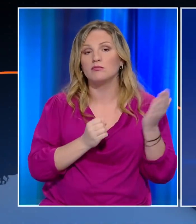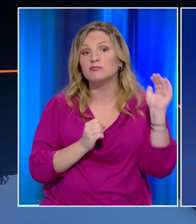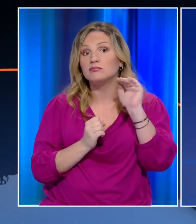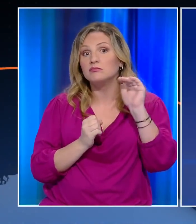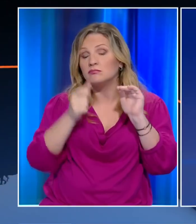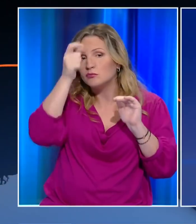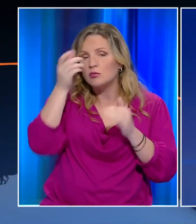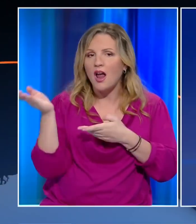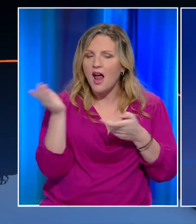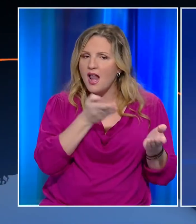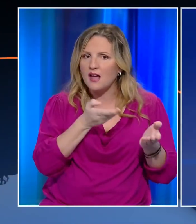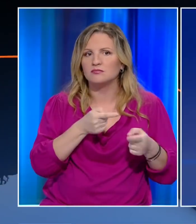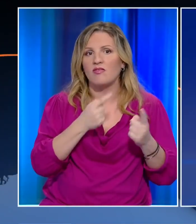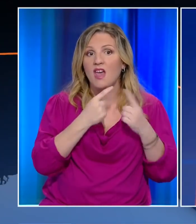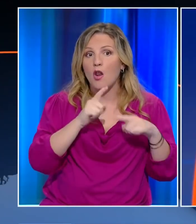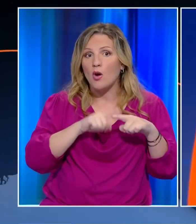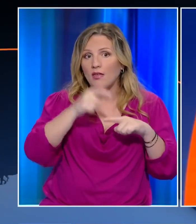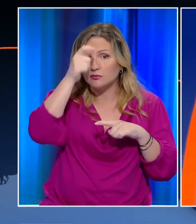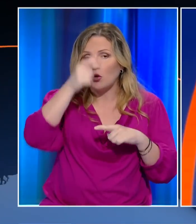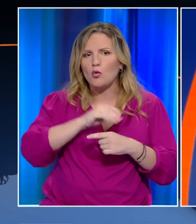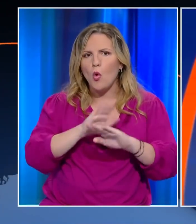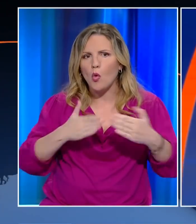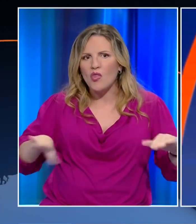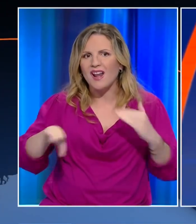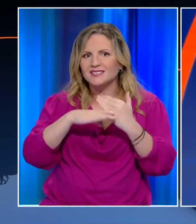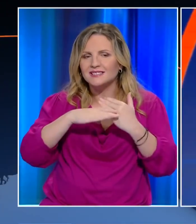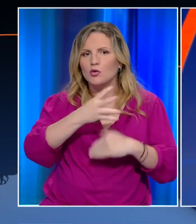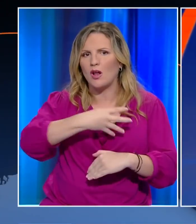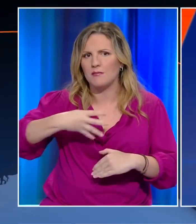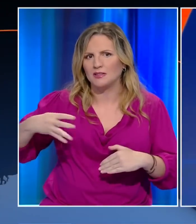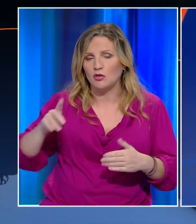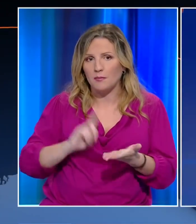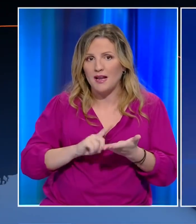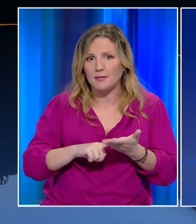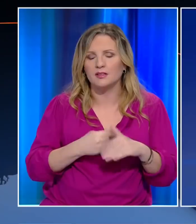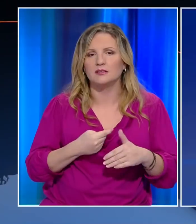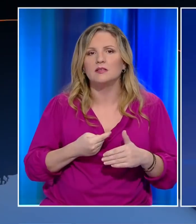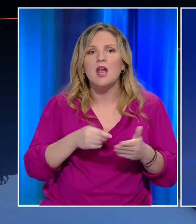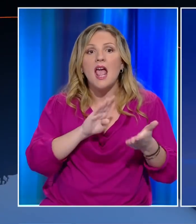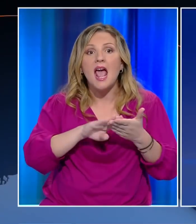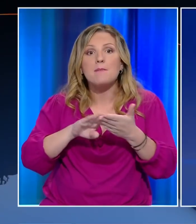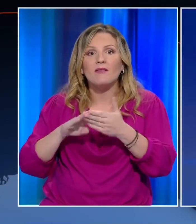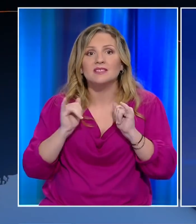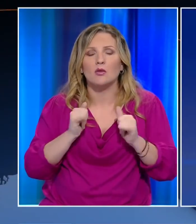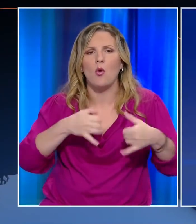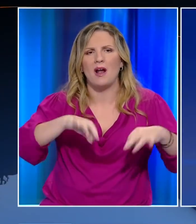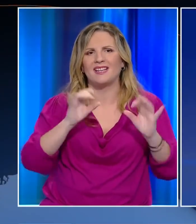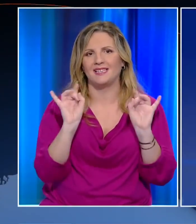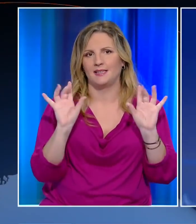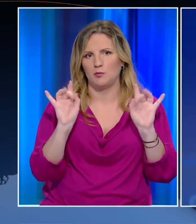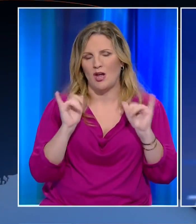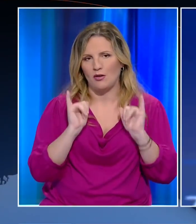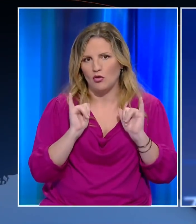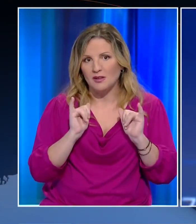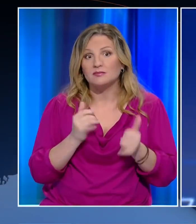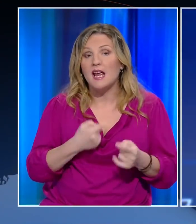διάλογο με την Ελλάδα για τον καθορισμό της ΣΑΟΣ στην Ανατολική Μεσόγειο. Εκτός από τις διερευνητικές επαφές που δεν έχουν ξεκινήσει ακόμη